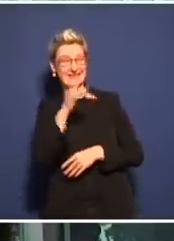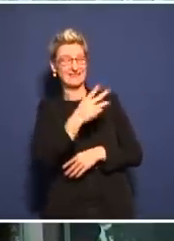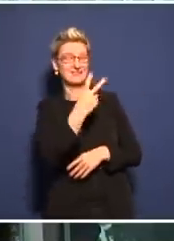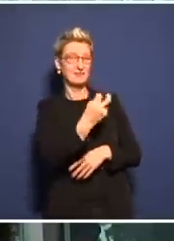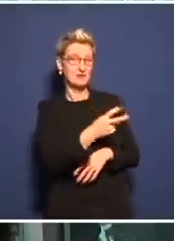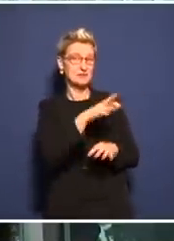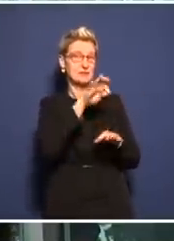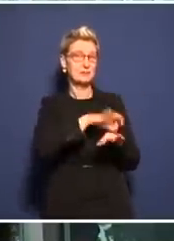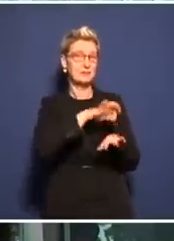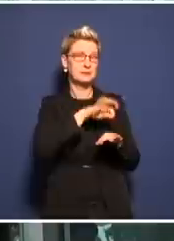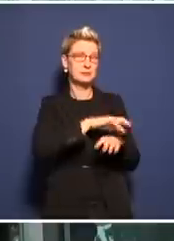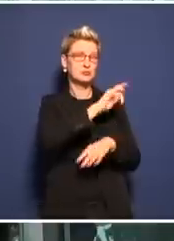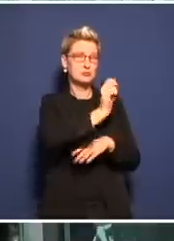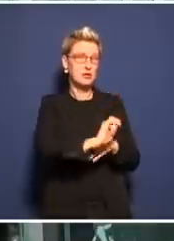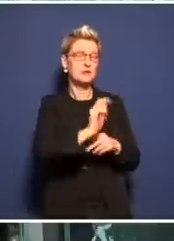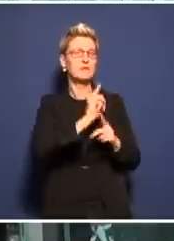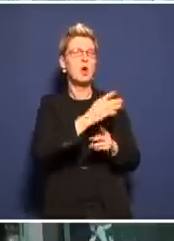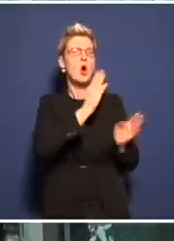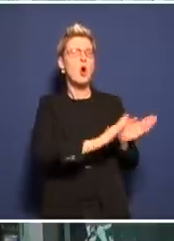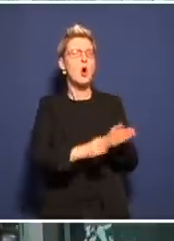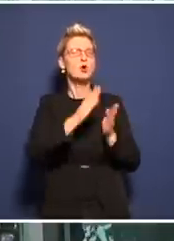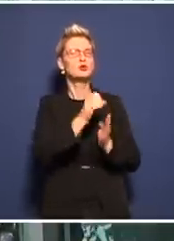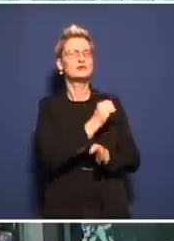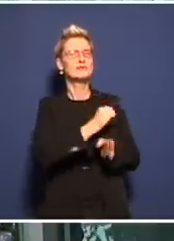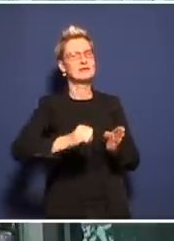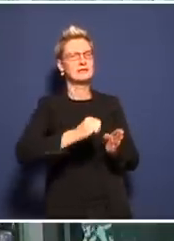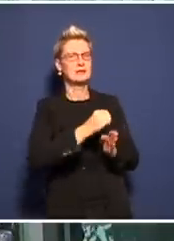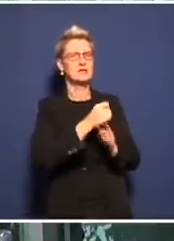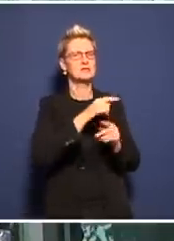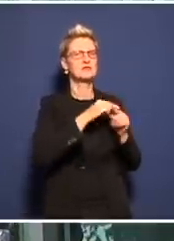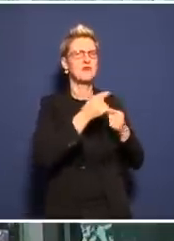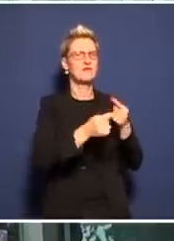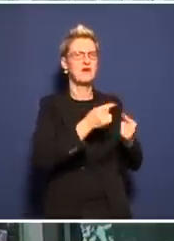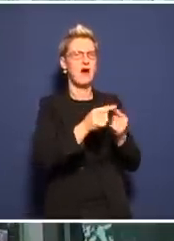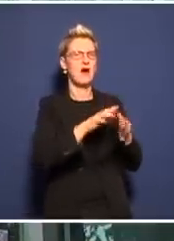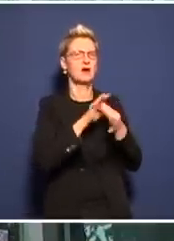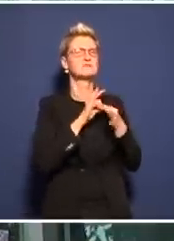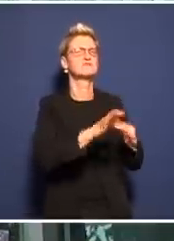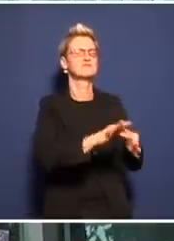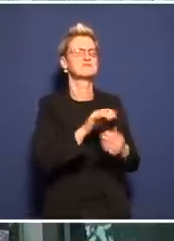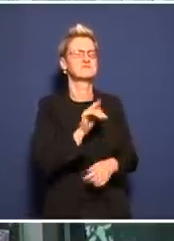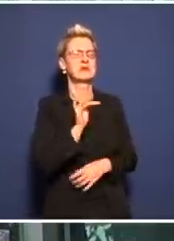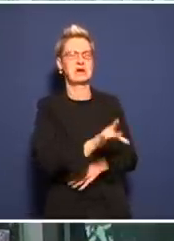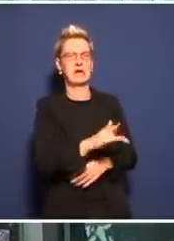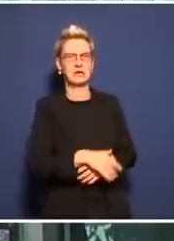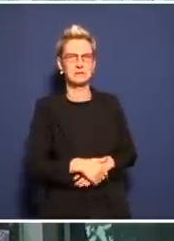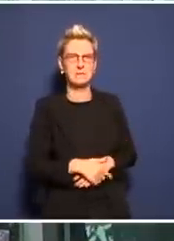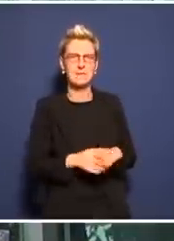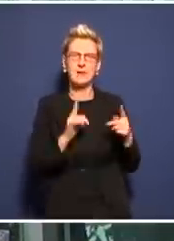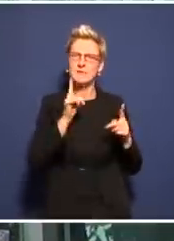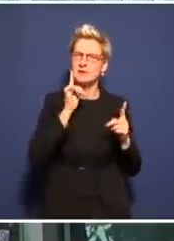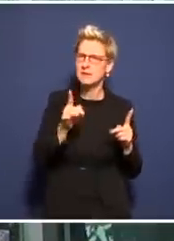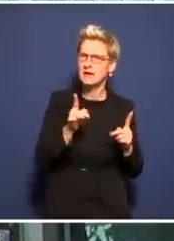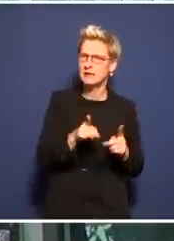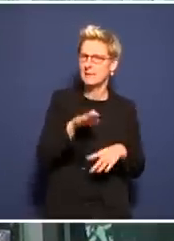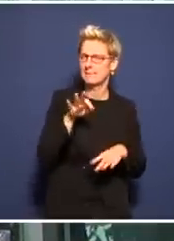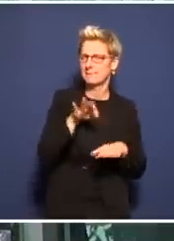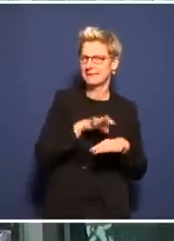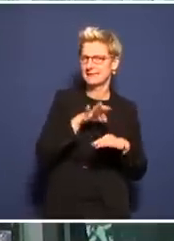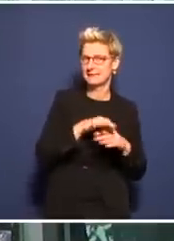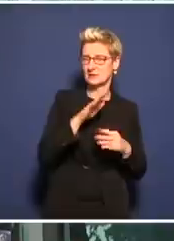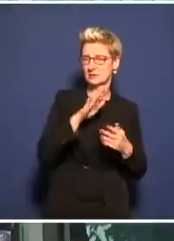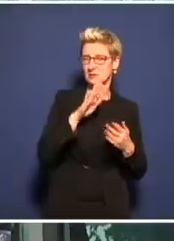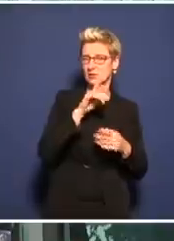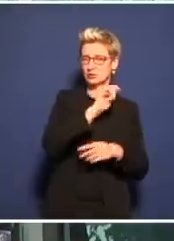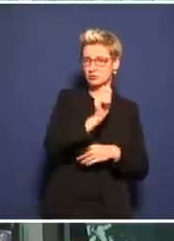Ordnungswidrigkeitsverfahren eingeleitet. Was halten Sie davon, dass Medizinstudenten, die sich für ihre Kollegen einsetzen, von der